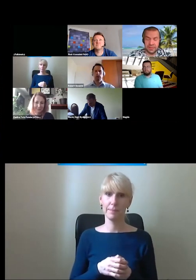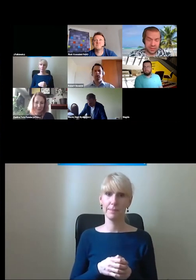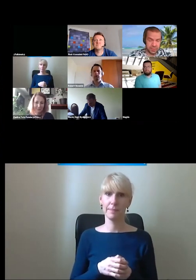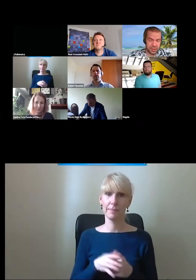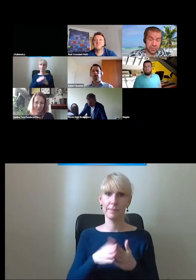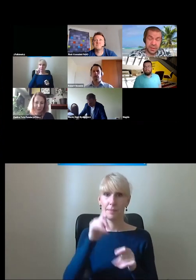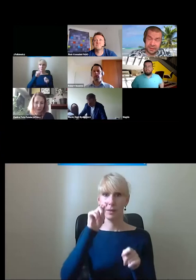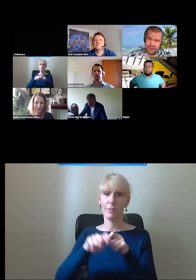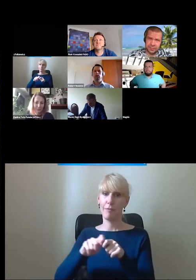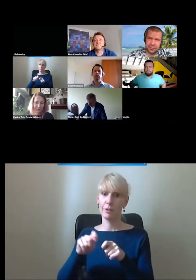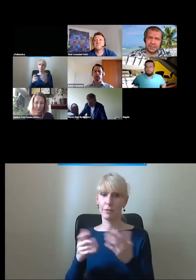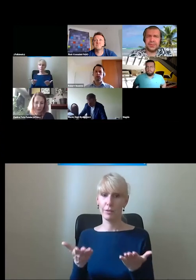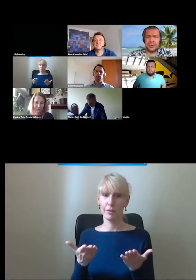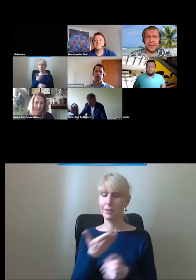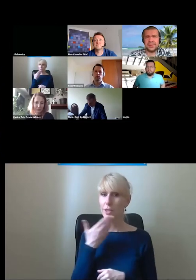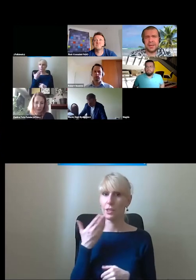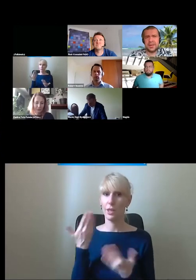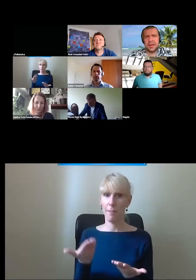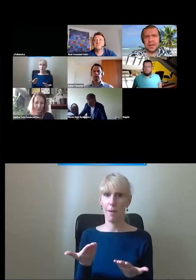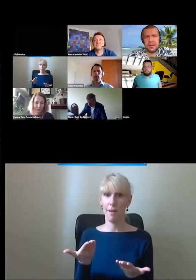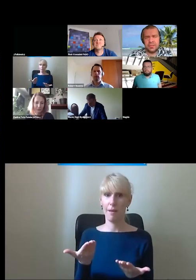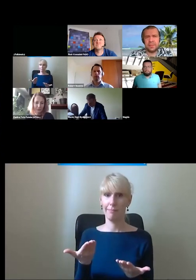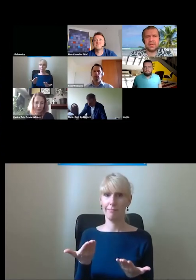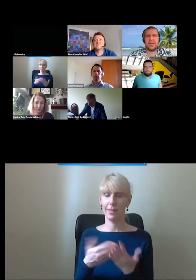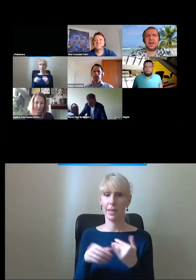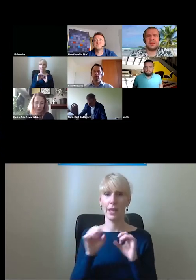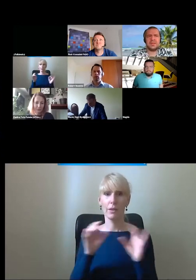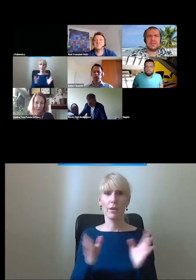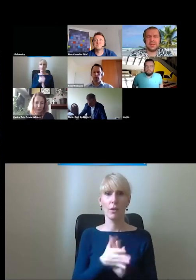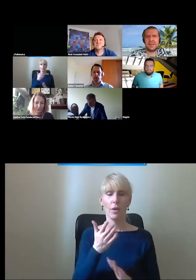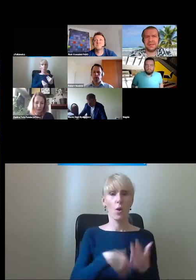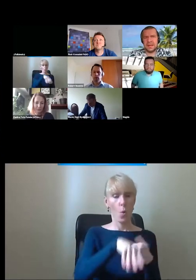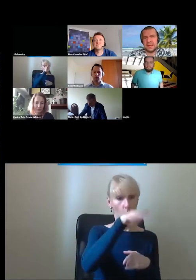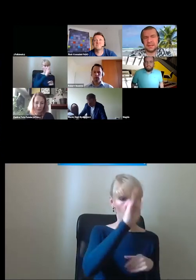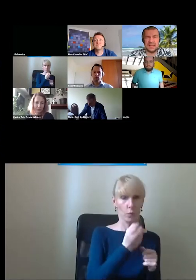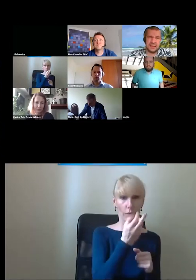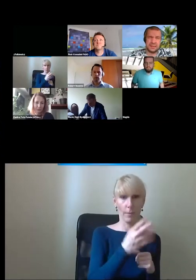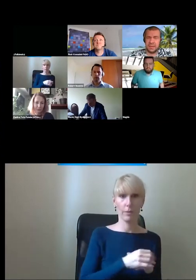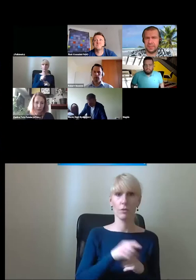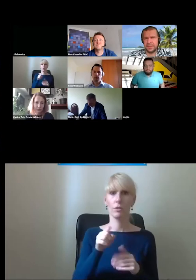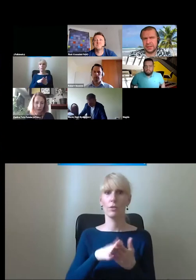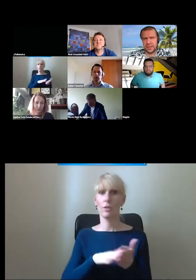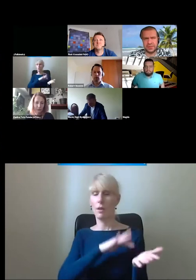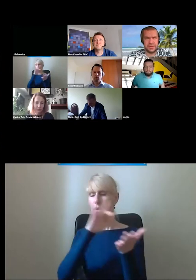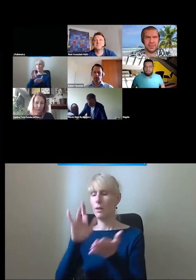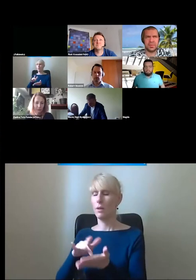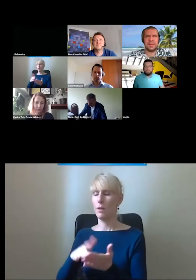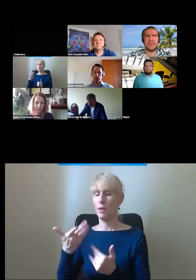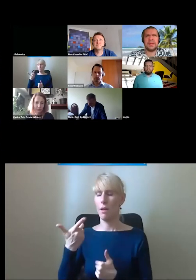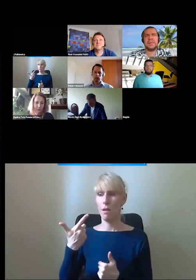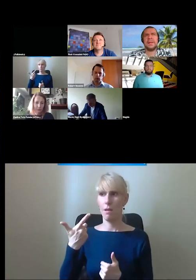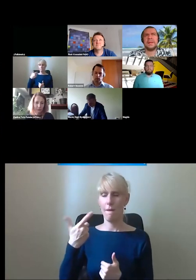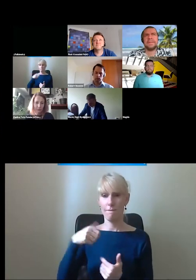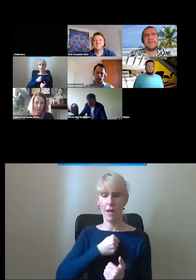sprawdzić taką rzecz, bo nie ma takiej informacji nigdzie, na trasie Łódź Fabryczna, Warszawa Centralna, stacji jest tam, nie wiem, pewnie 11, jeśli dobrze